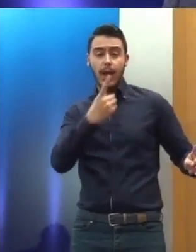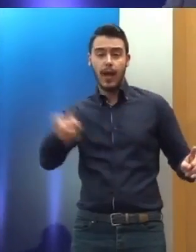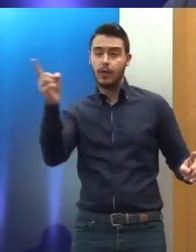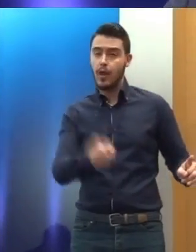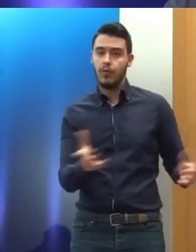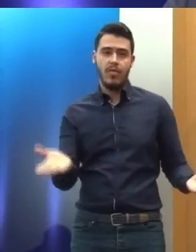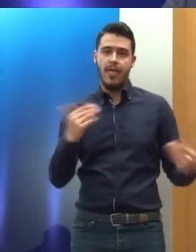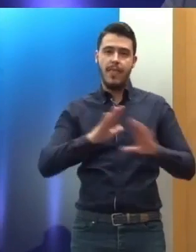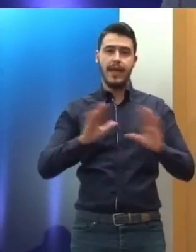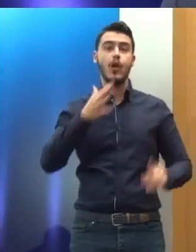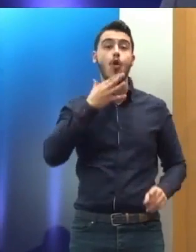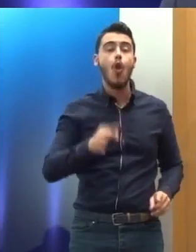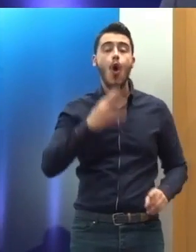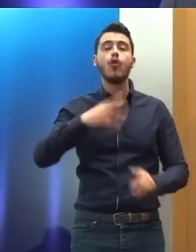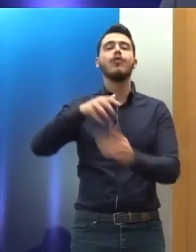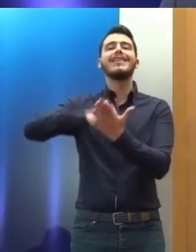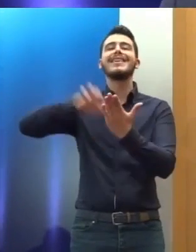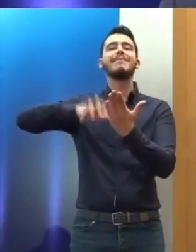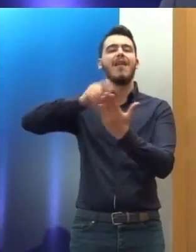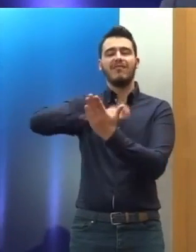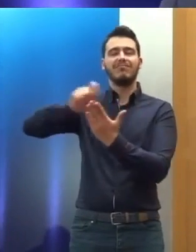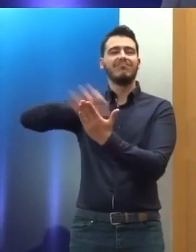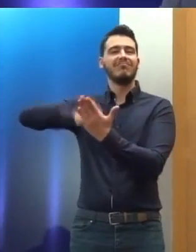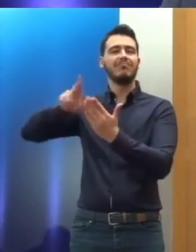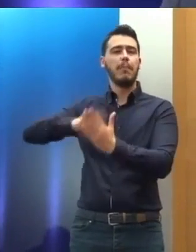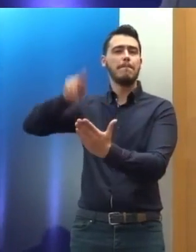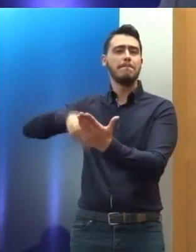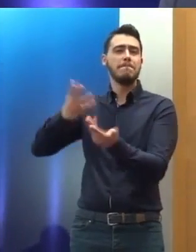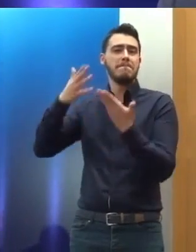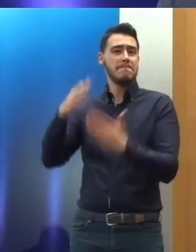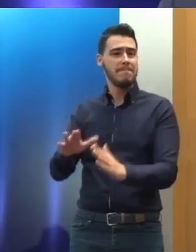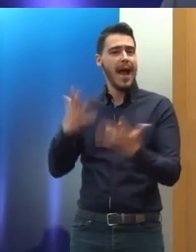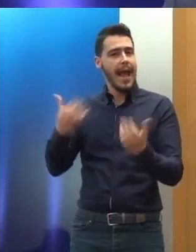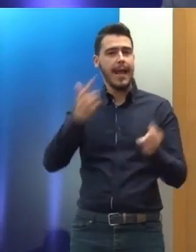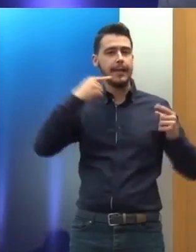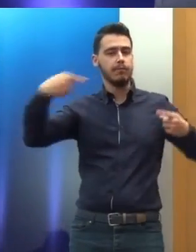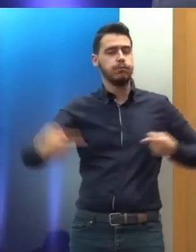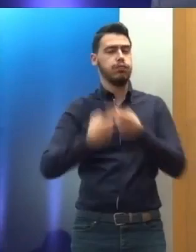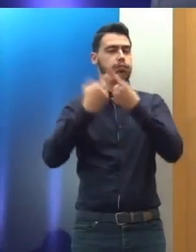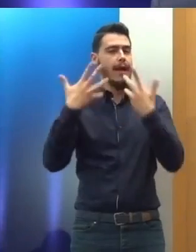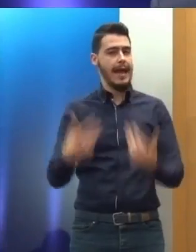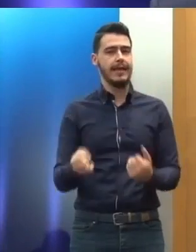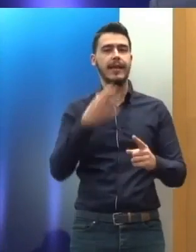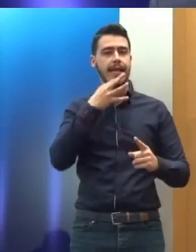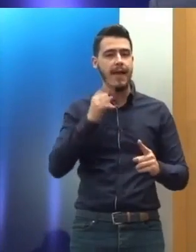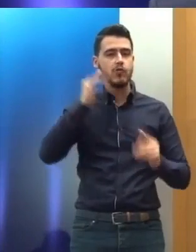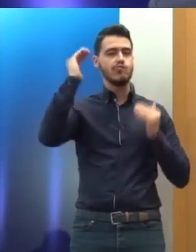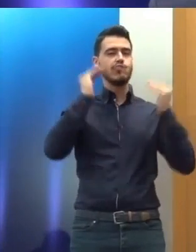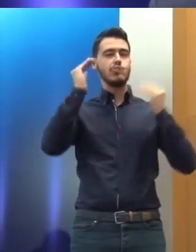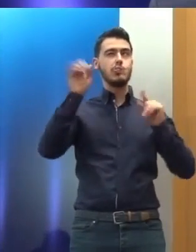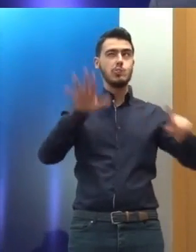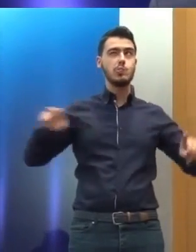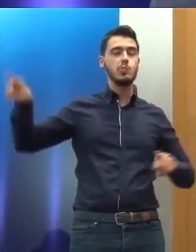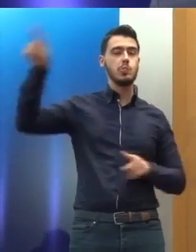λογική των συμβατικών κειμένων που είναι η προοδευτική υλοποίηση των οικονομικών και κοινωνικών δικαιωμάτων. Είναι μέτρα